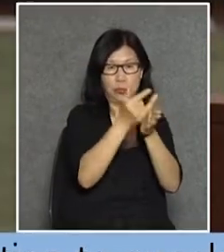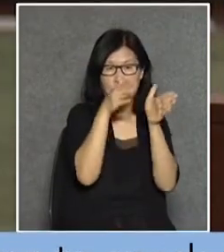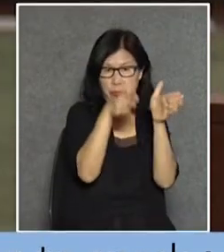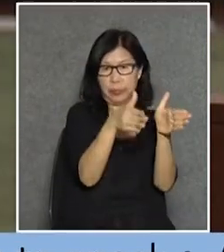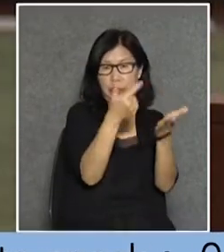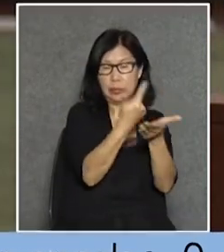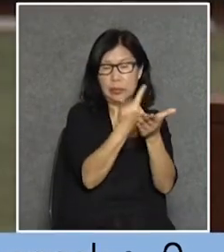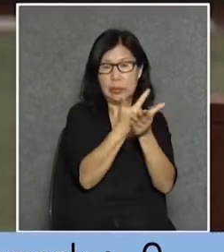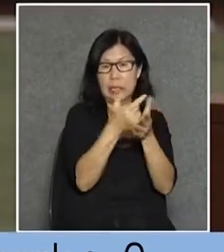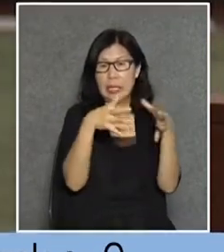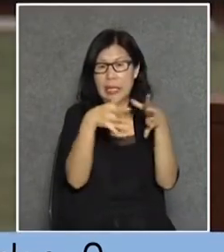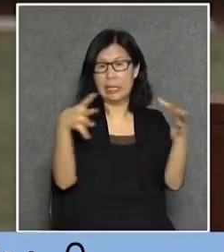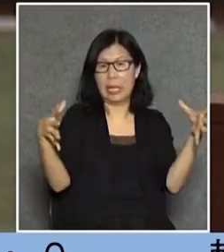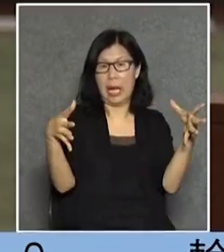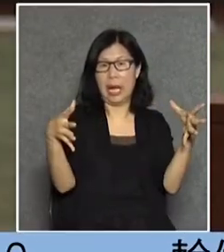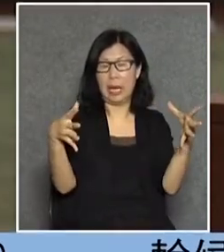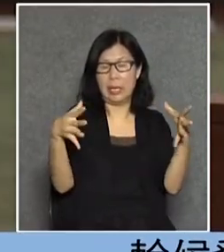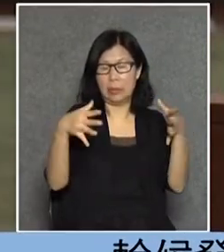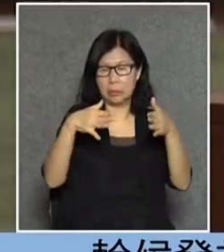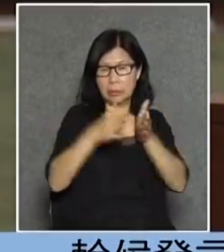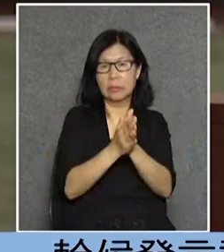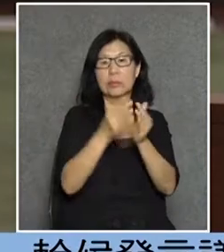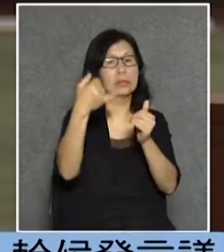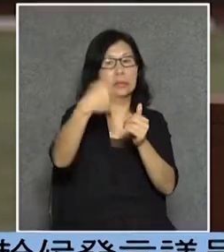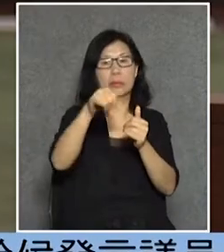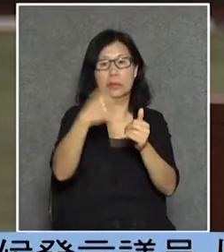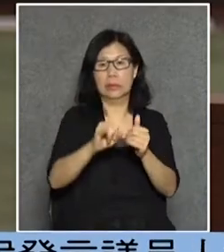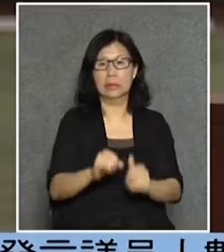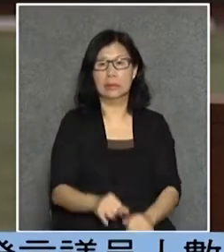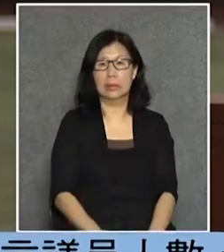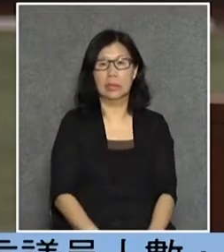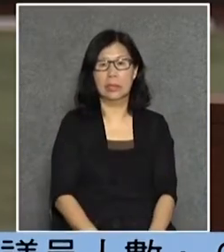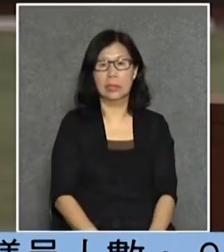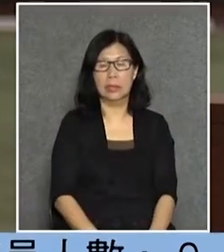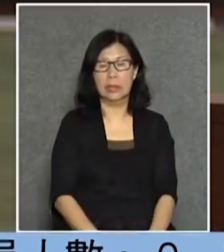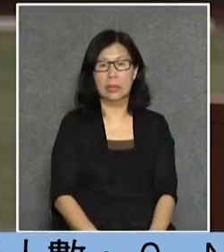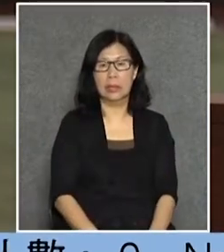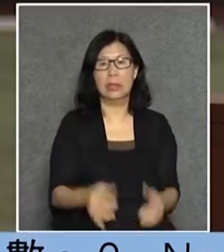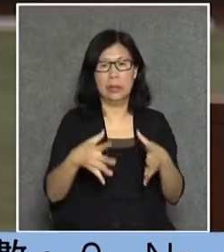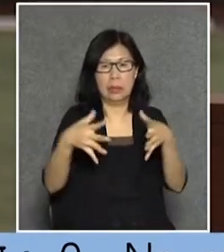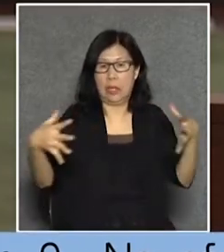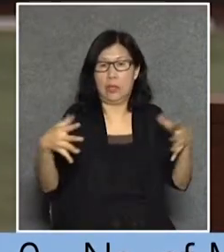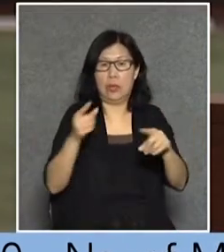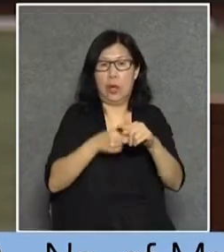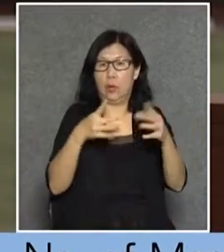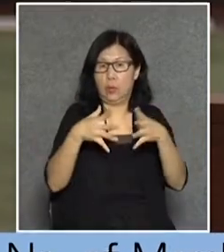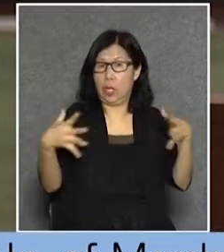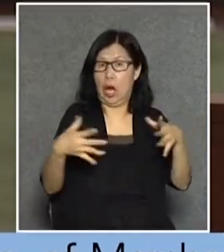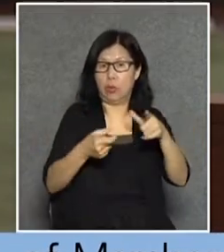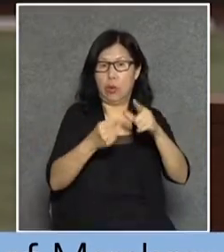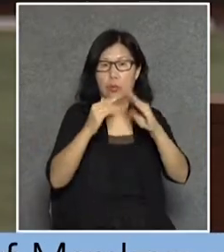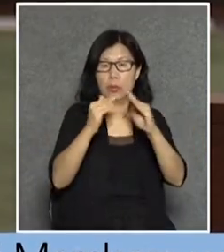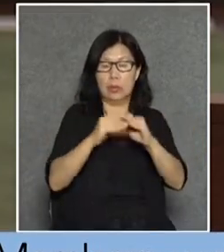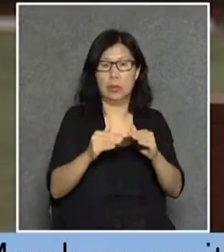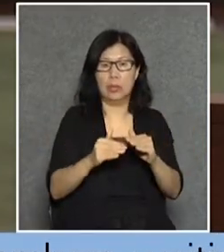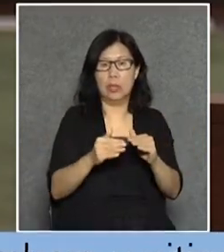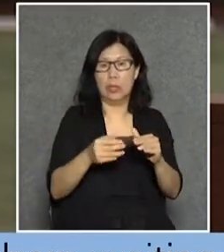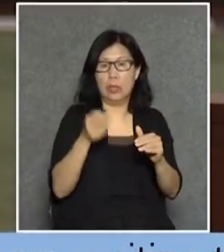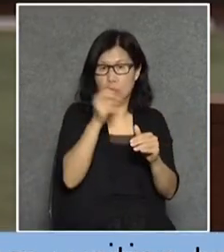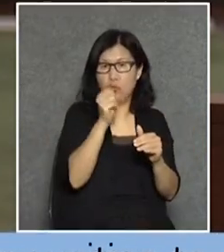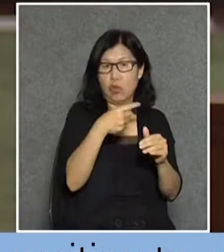大到倒塌了是不是就是too big to fail你不要他不行